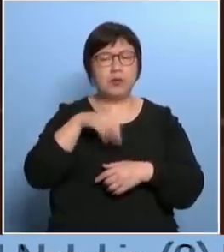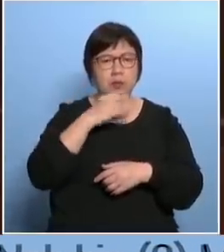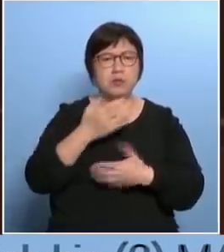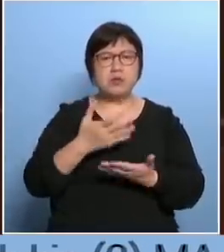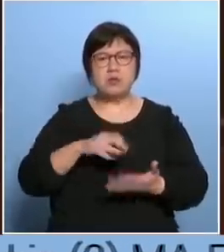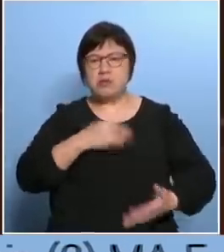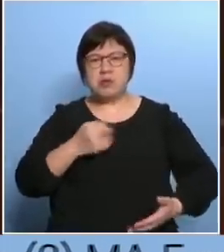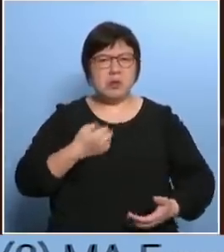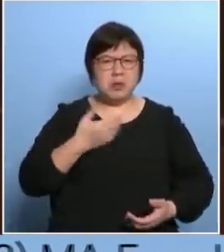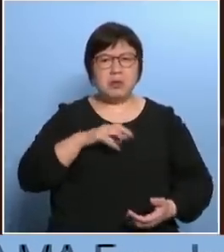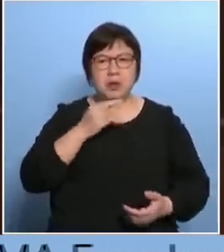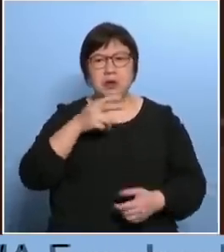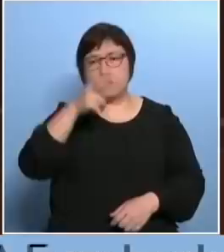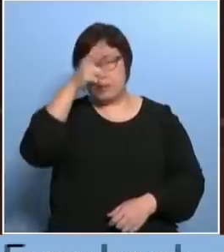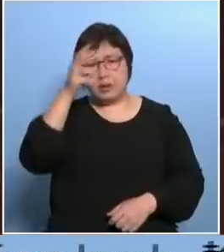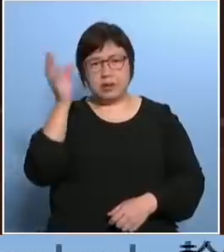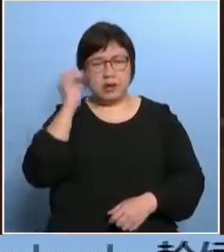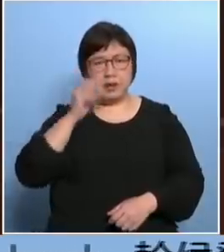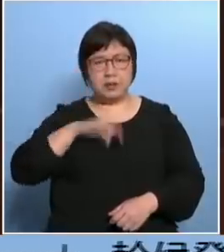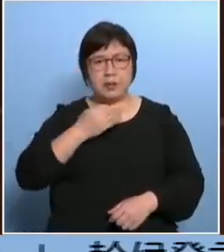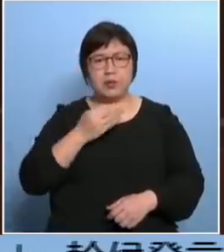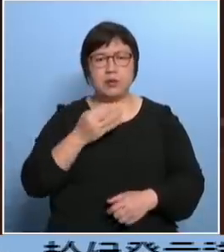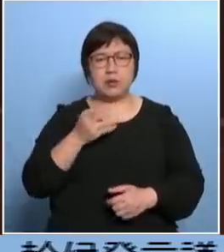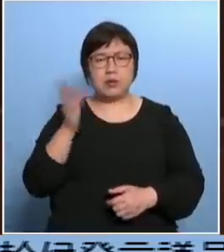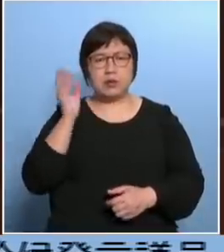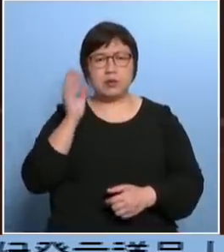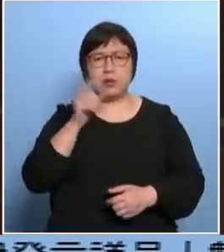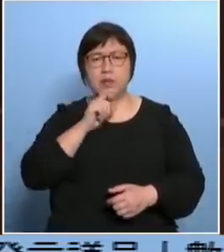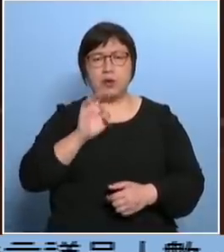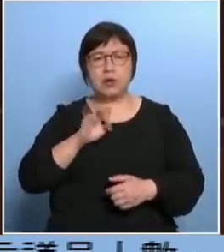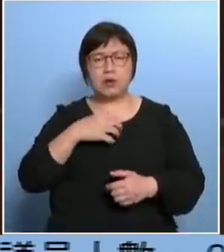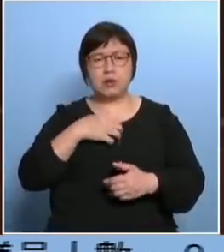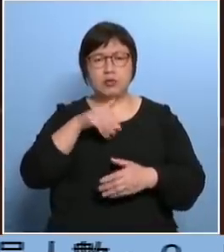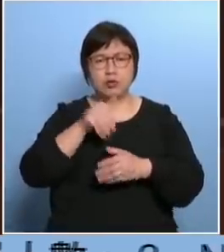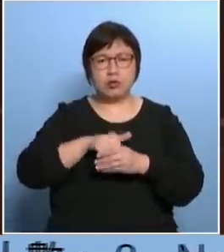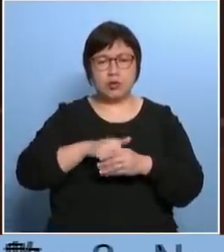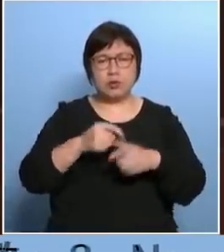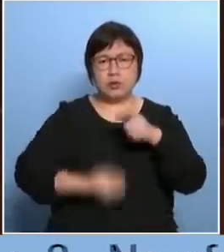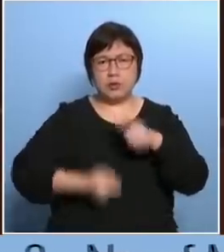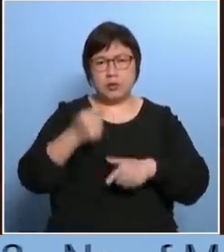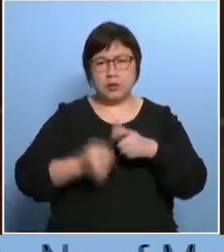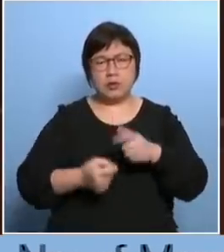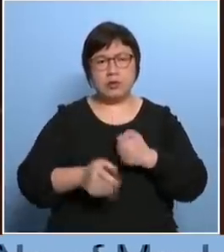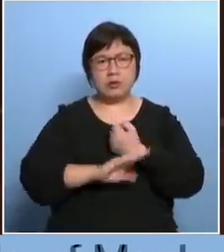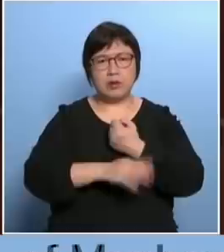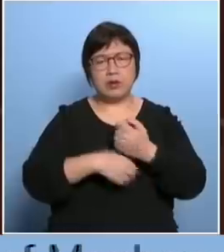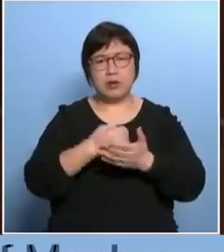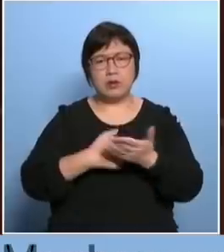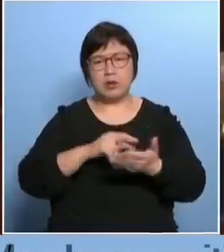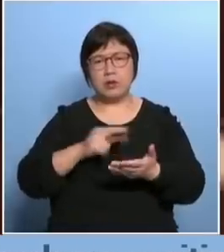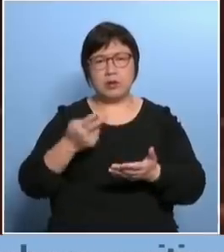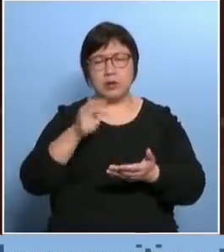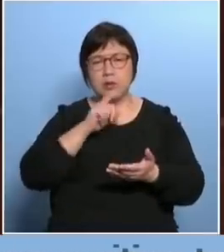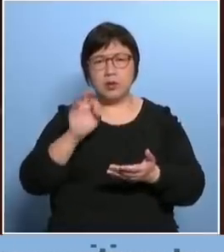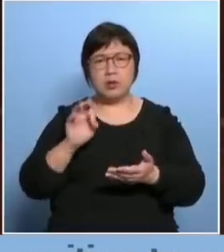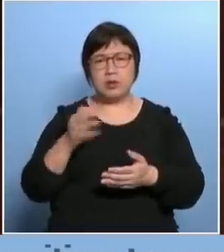究竟政府有没有听过这些不满意的地方觉得这个选举不公平的地方而去做这些条例的修订呢之前